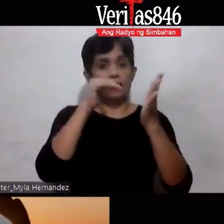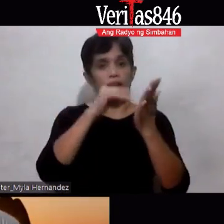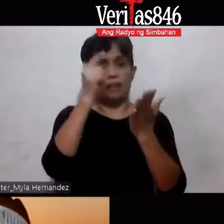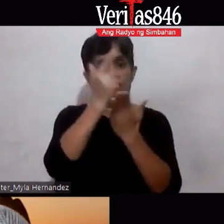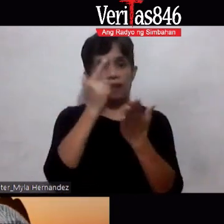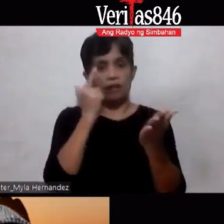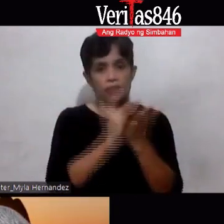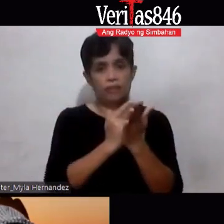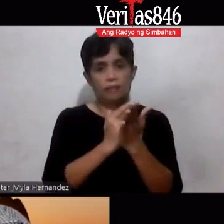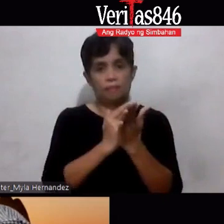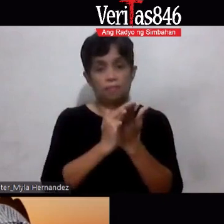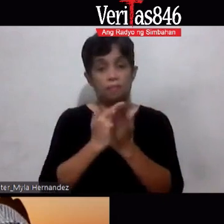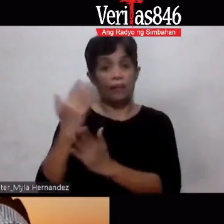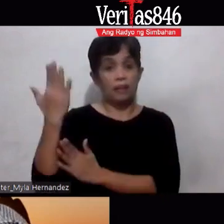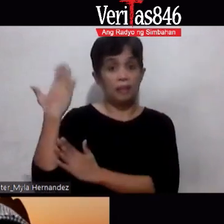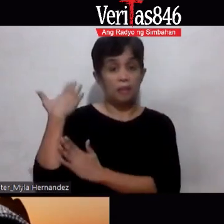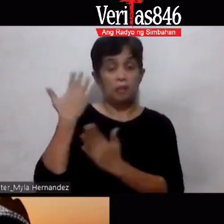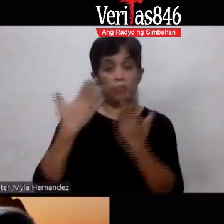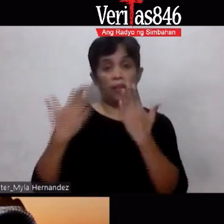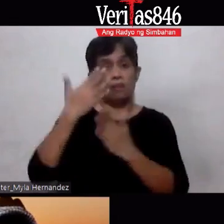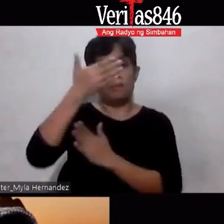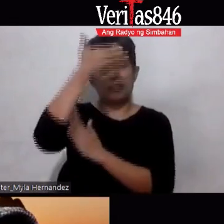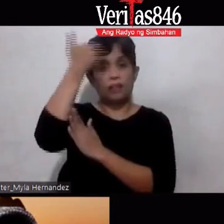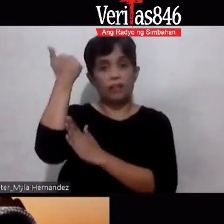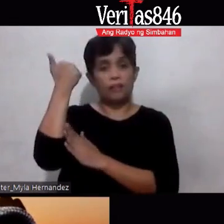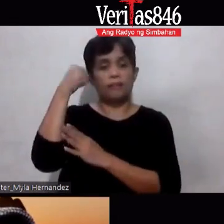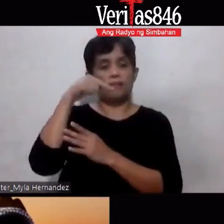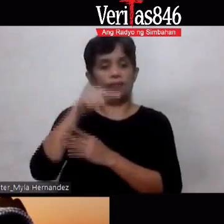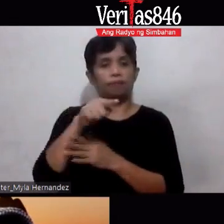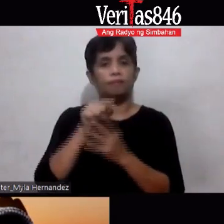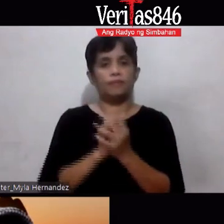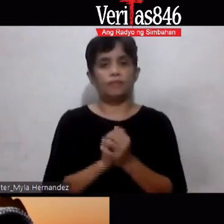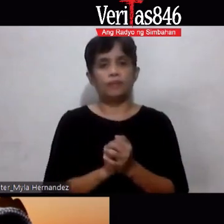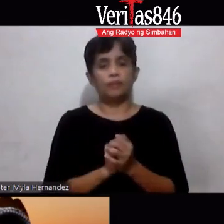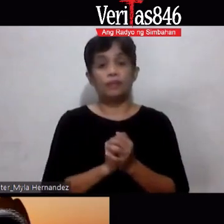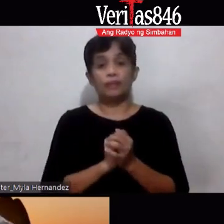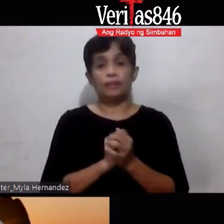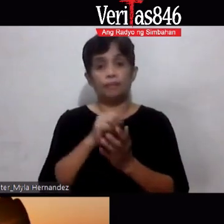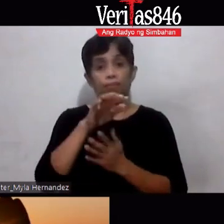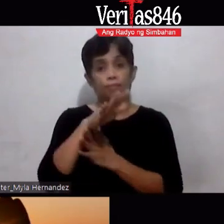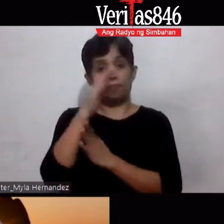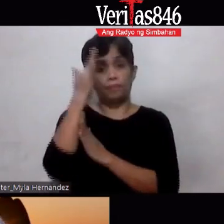makalimutan Yan yung title natin Alam mo yung Kumpanya natin